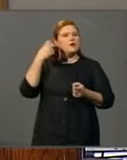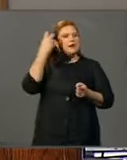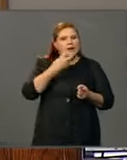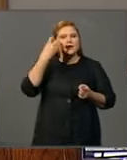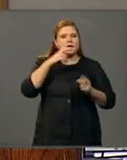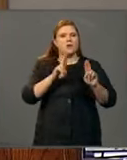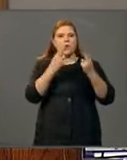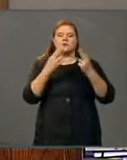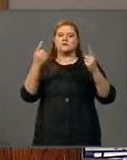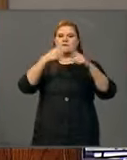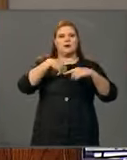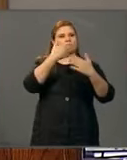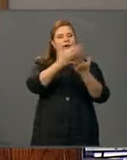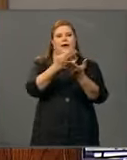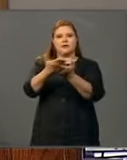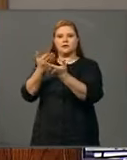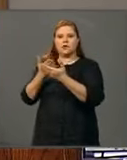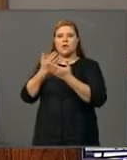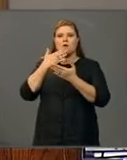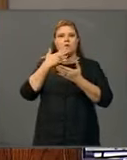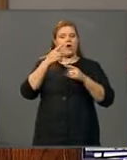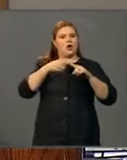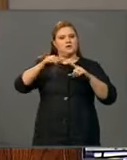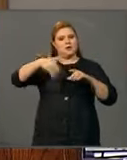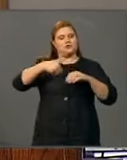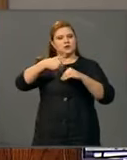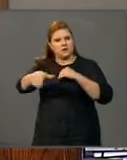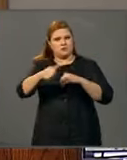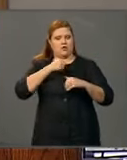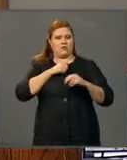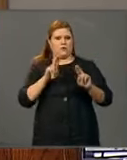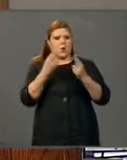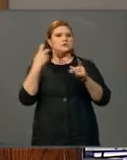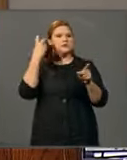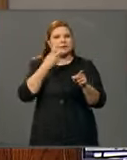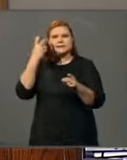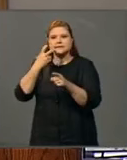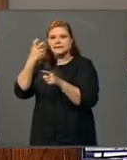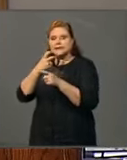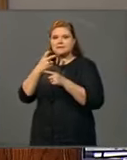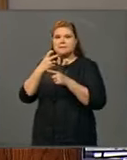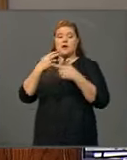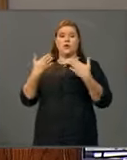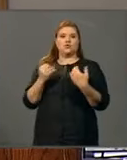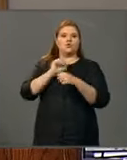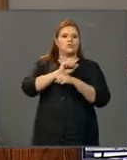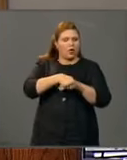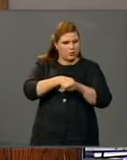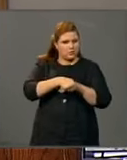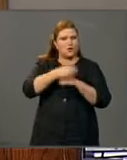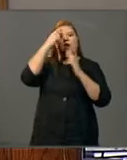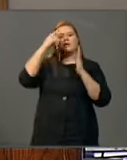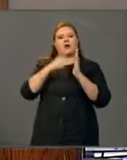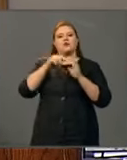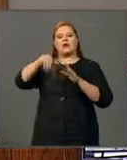vaihtoehtoja työ- ja elinkeinoministeriön johdolla toiminnan jatkamiseksi. Konkurssi ei merkitse sitä, että kaivoksen